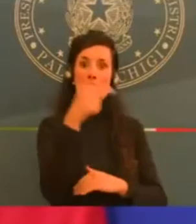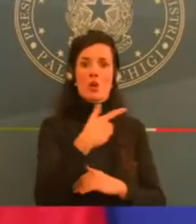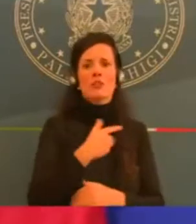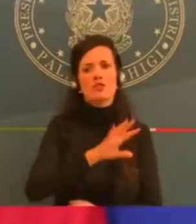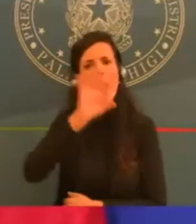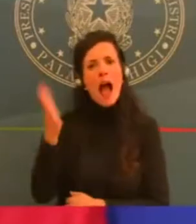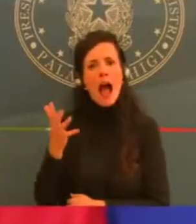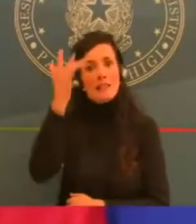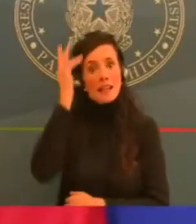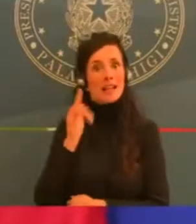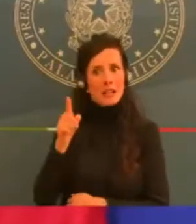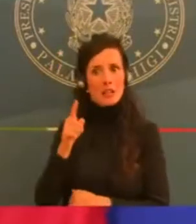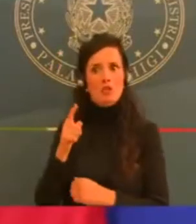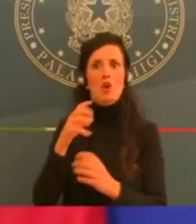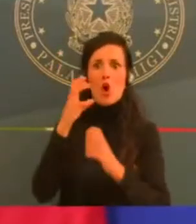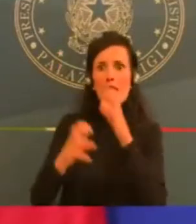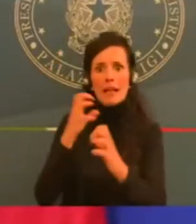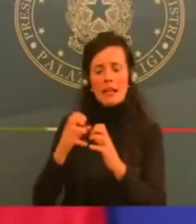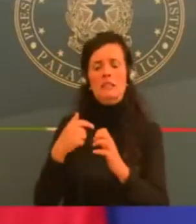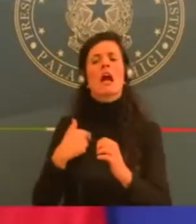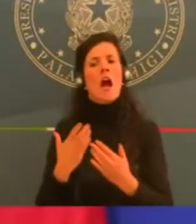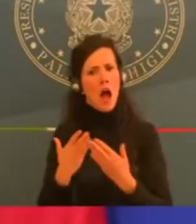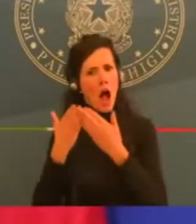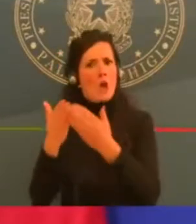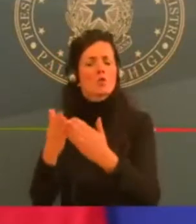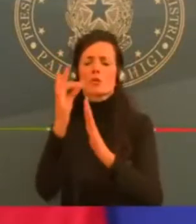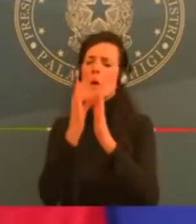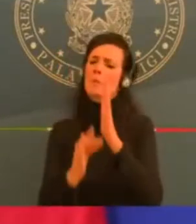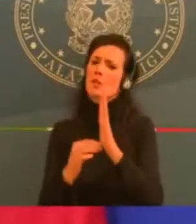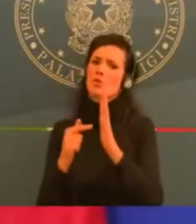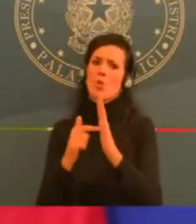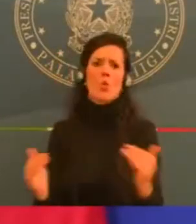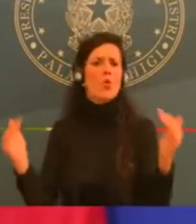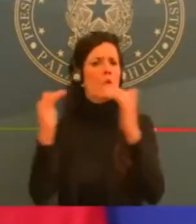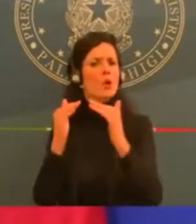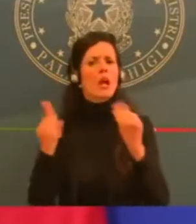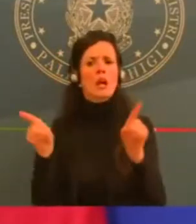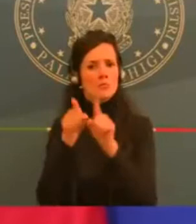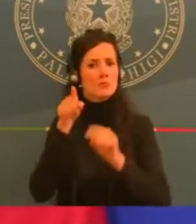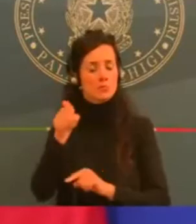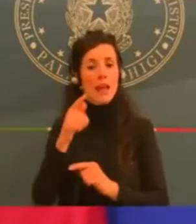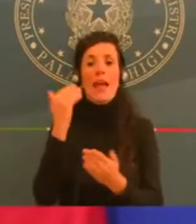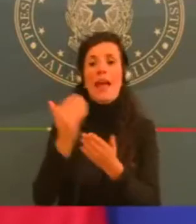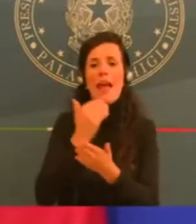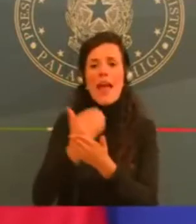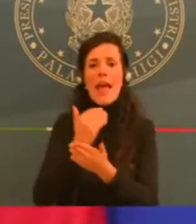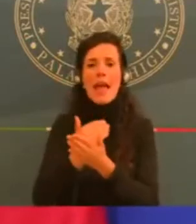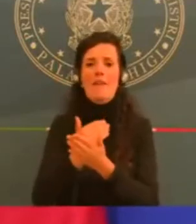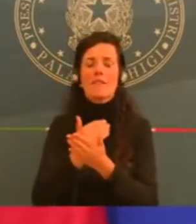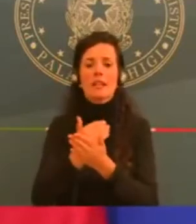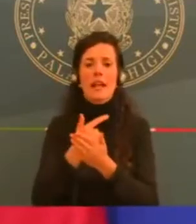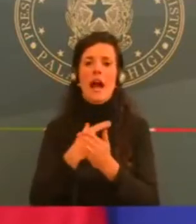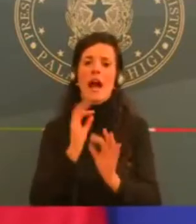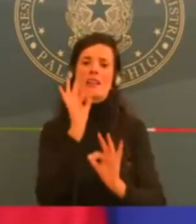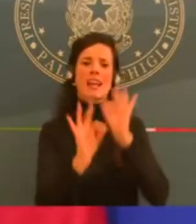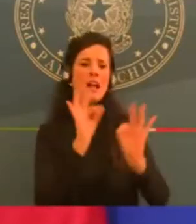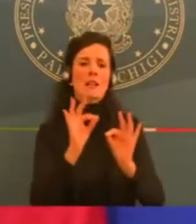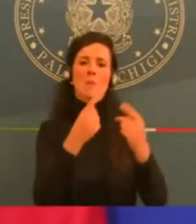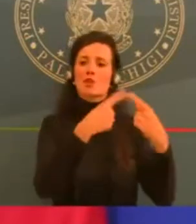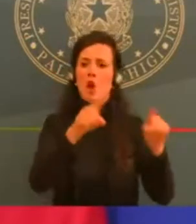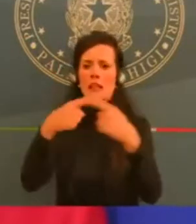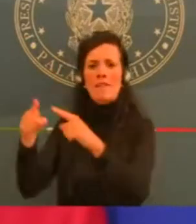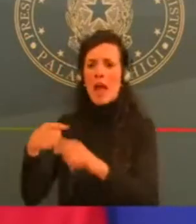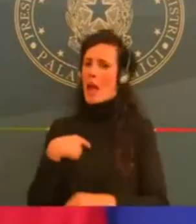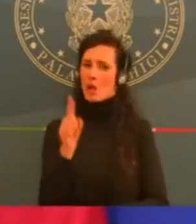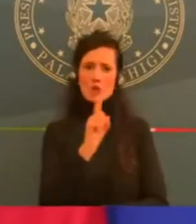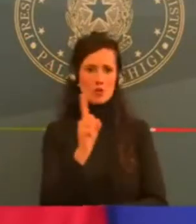differenziazioni dei trattamenti. Non escusiamo ovviamente nuovi interventi. Dico solo una cosa, in questi giorni c